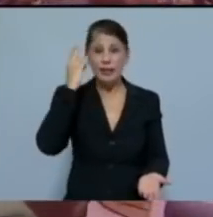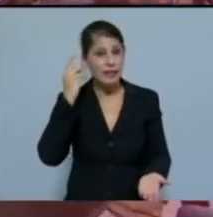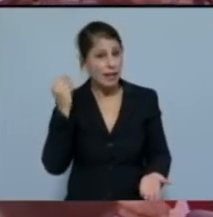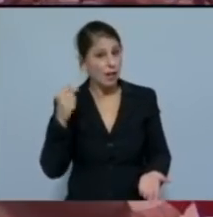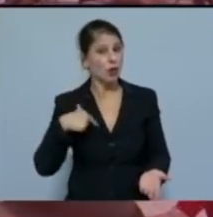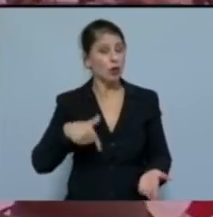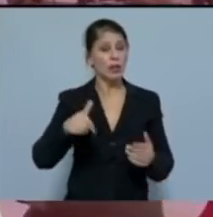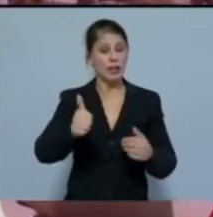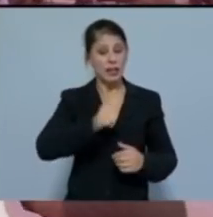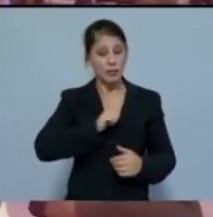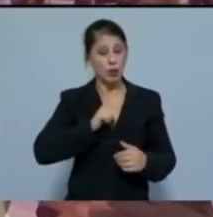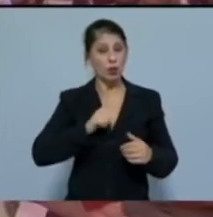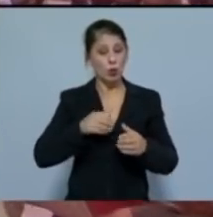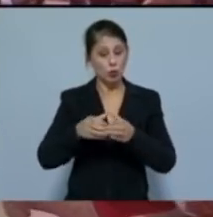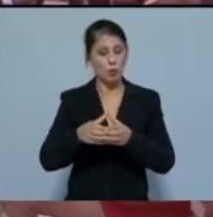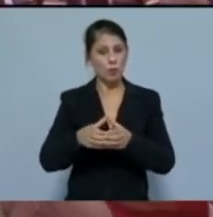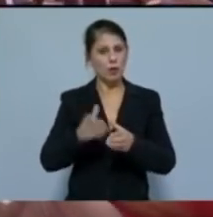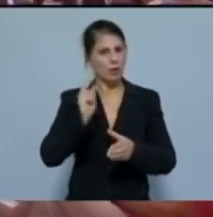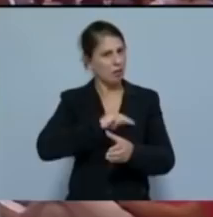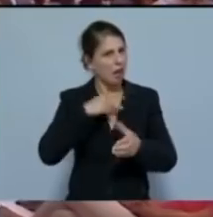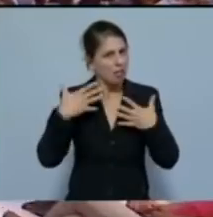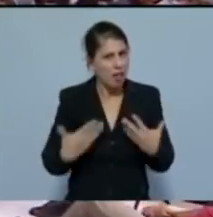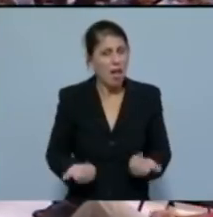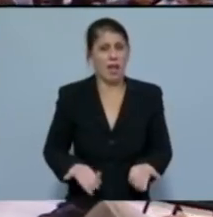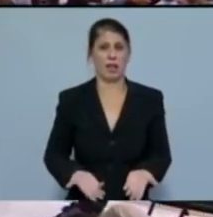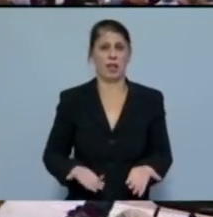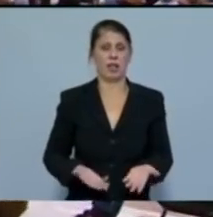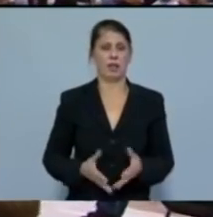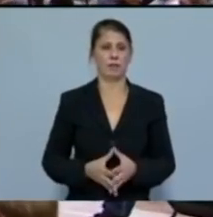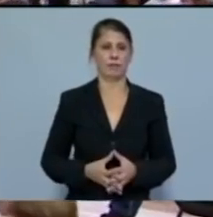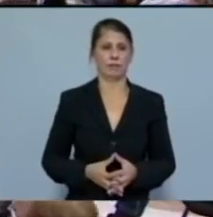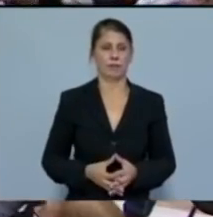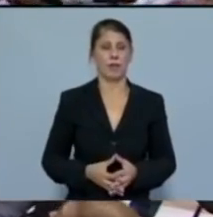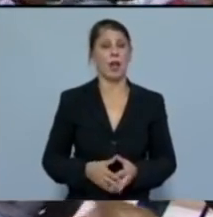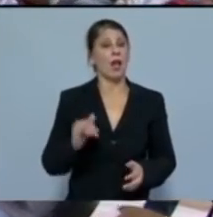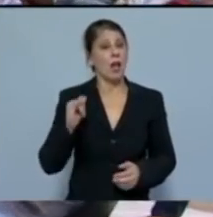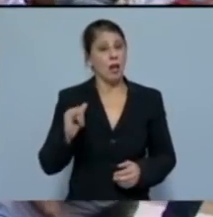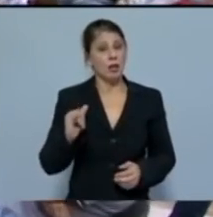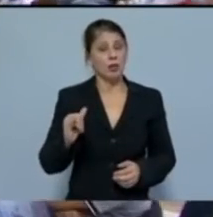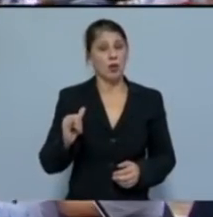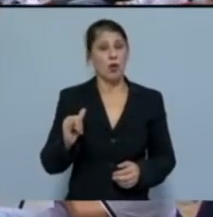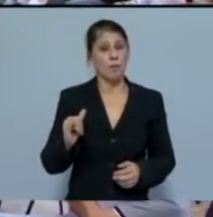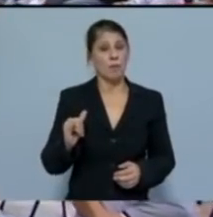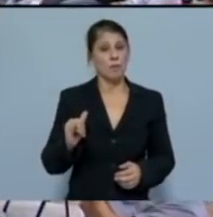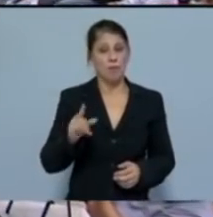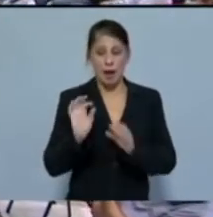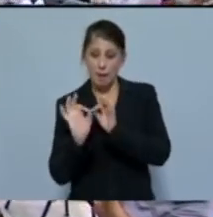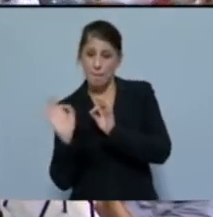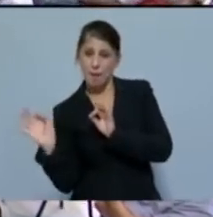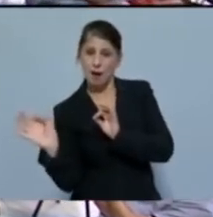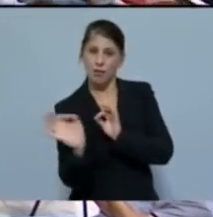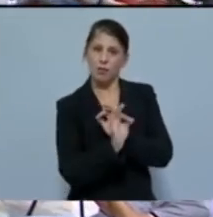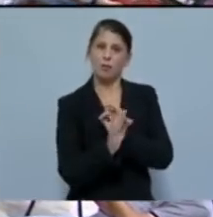ιδιωτικός τομέας κερδοφορούσε και κερδοφορεί ακόμα και κατά τη διάρκεια της τραγωδίας της πανδημίας.